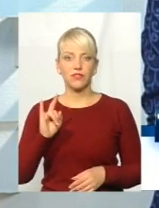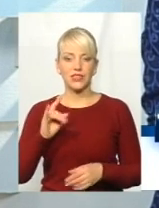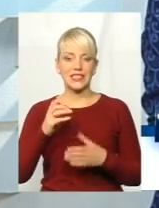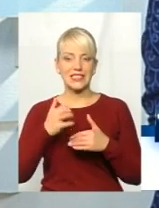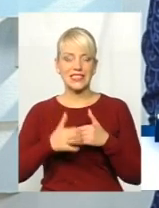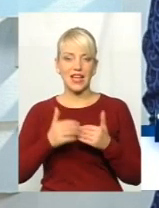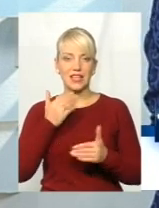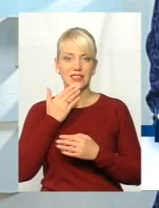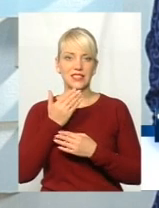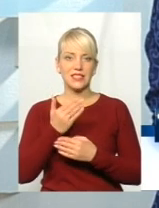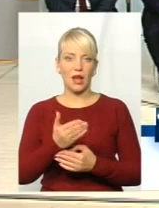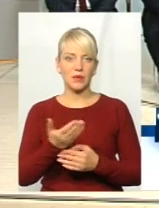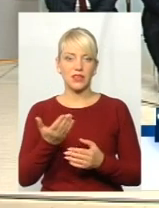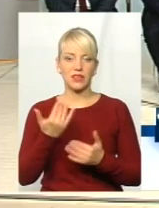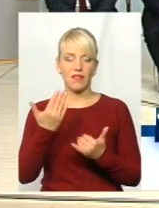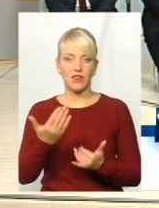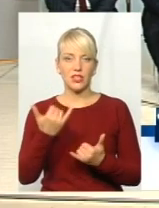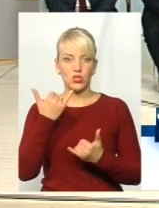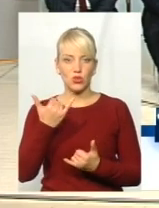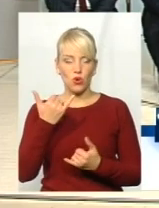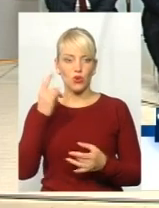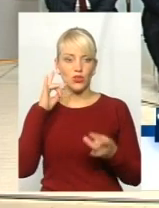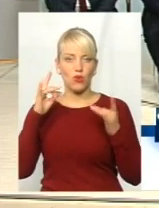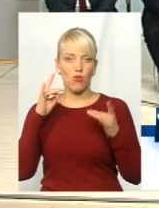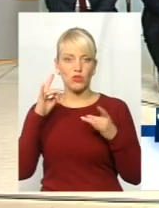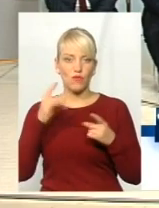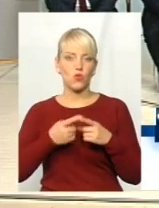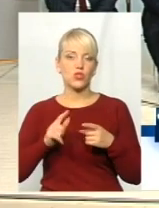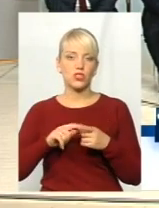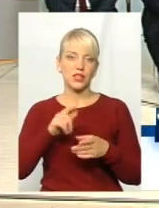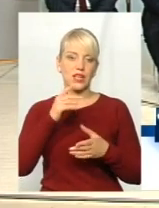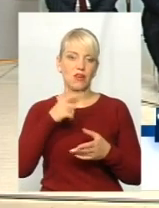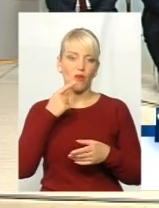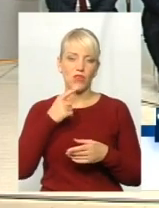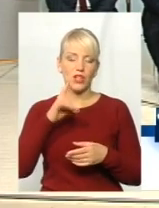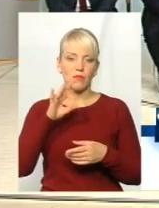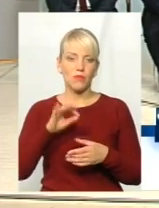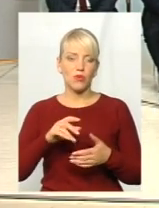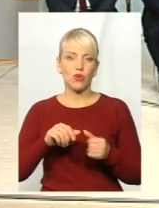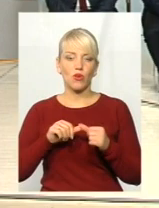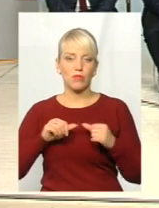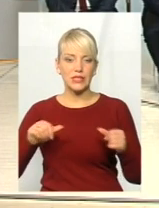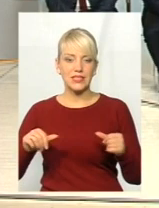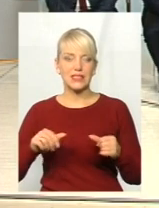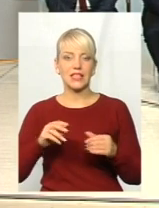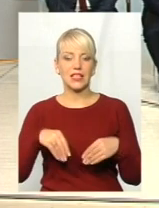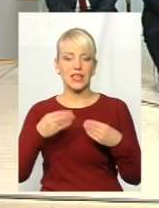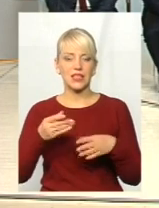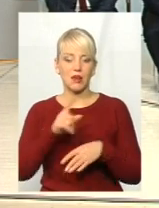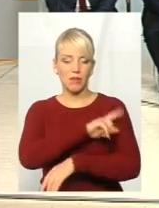запитів, які ви сьогодні озвучили, є запит щодо створення комісії з вивчення питання надання медичної допомоги